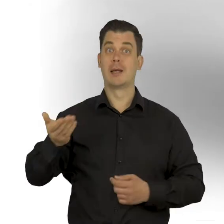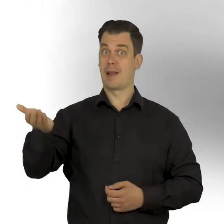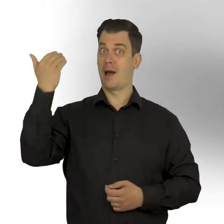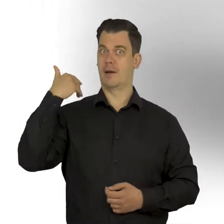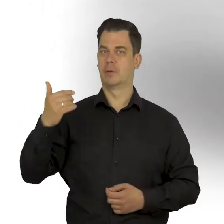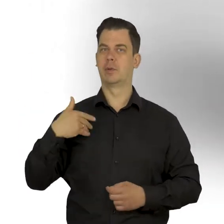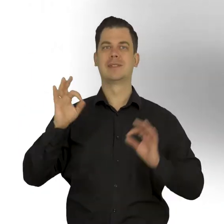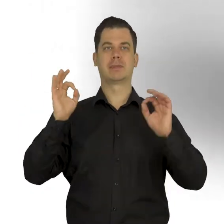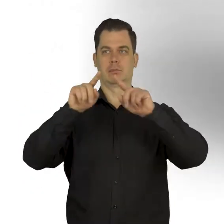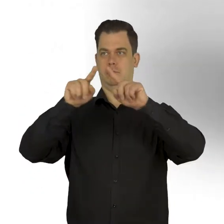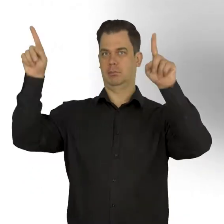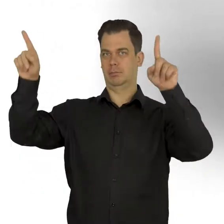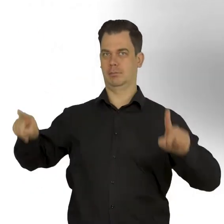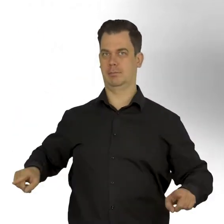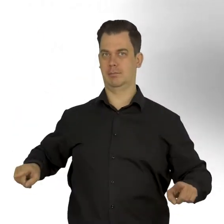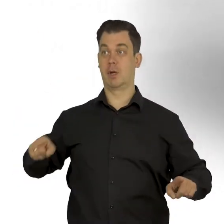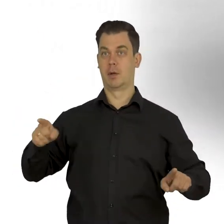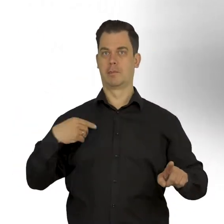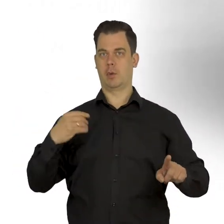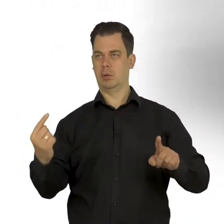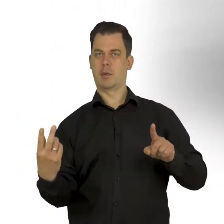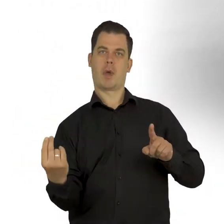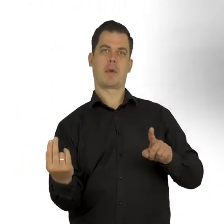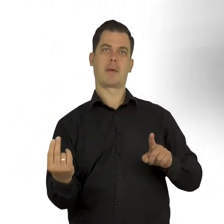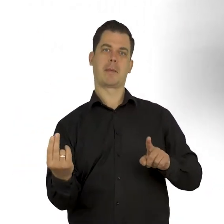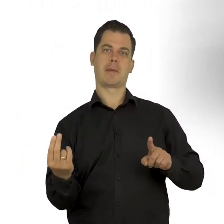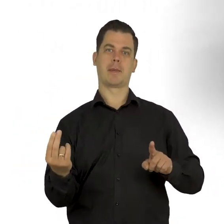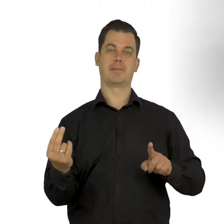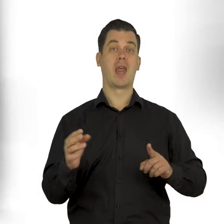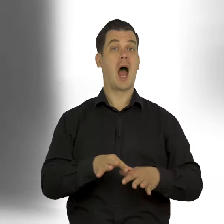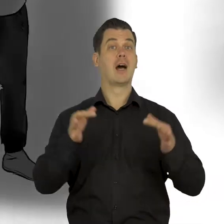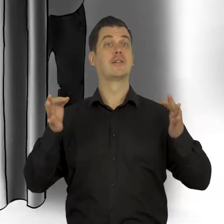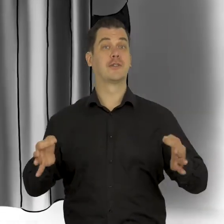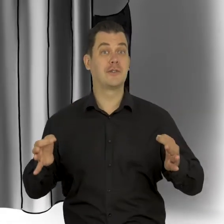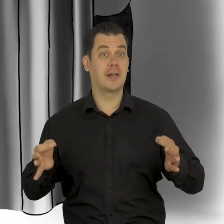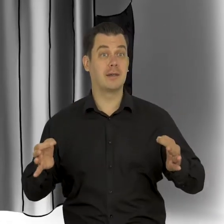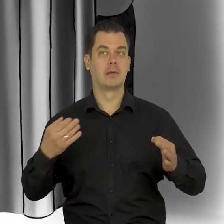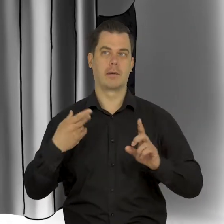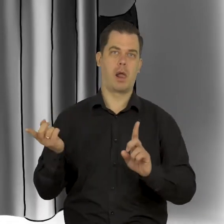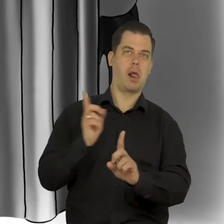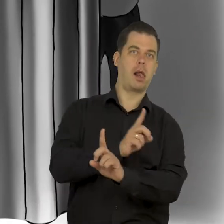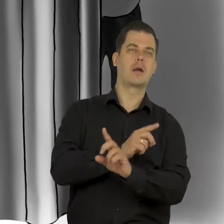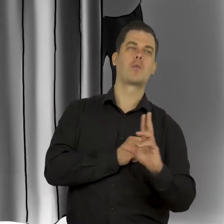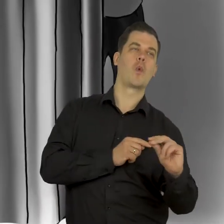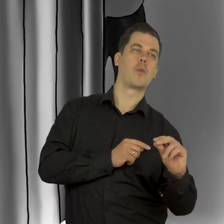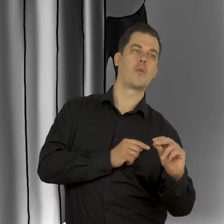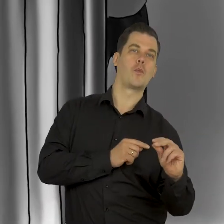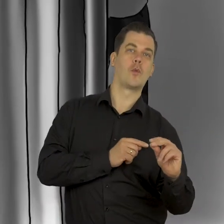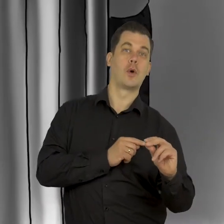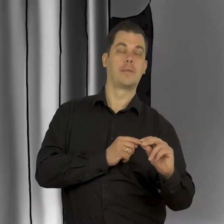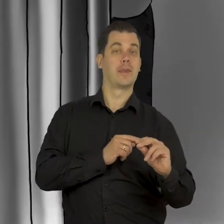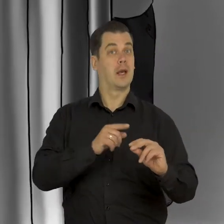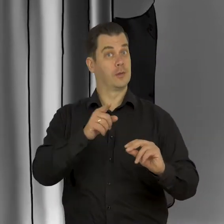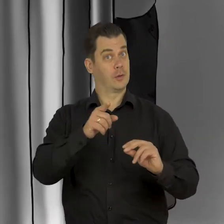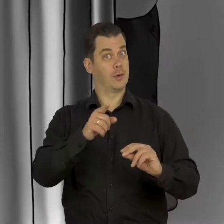podpowiadał ze specjalnej budki umieszczonej poniżej sceny w czasach współczesnych zza kurtyny lub z kulis. Podpowiem